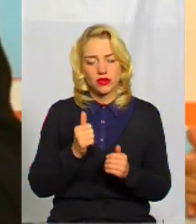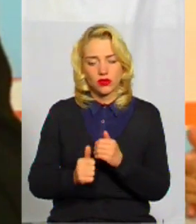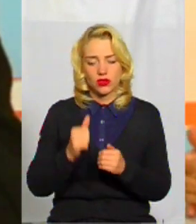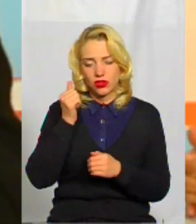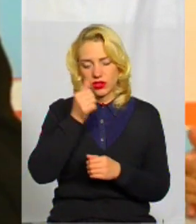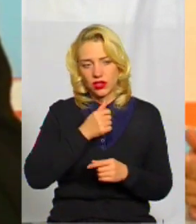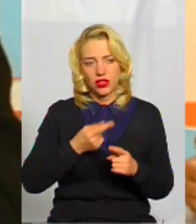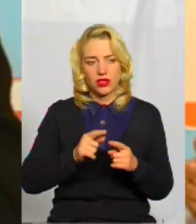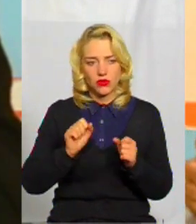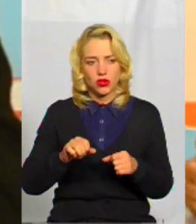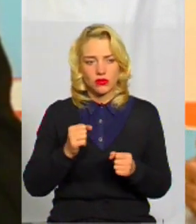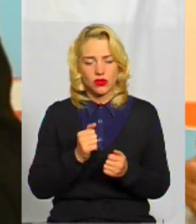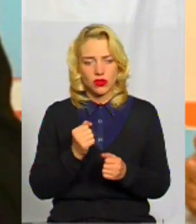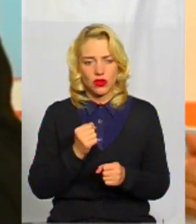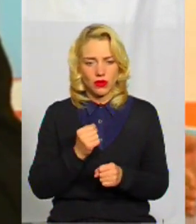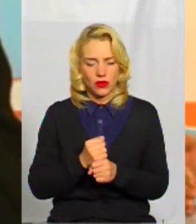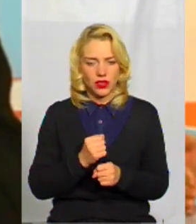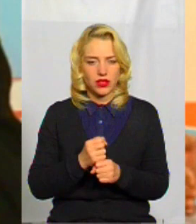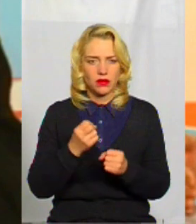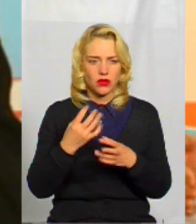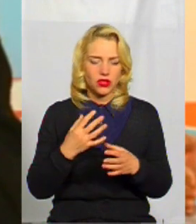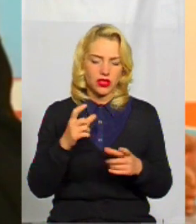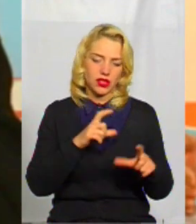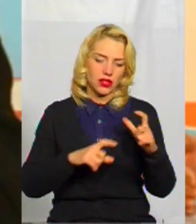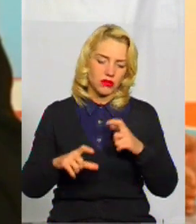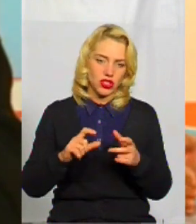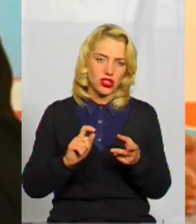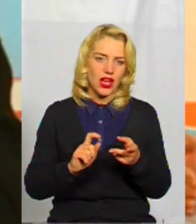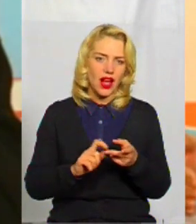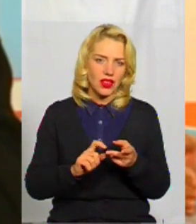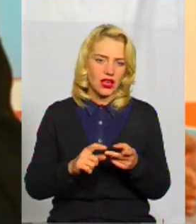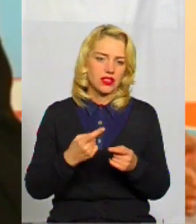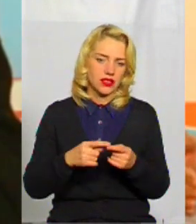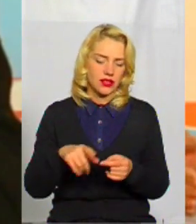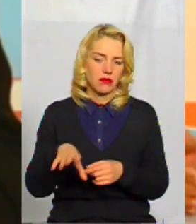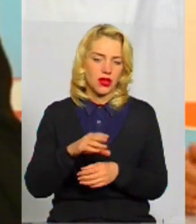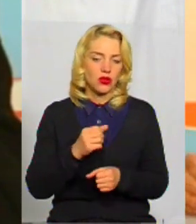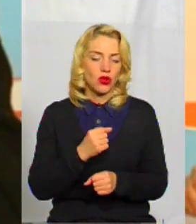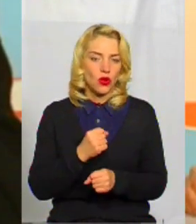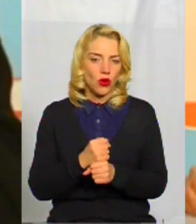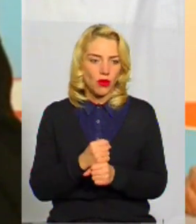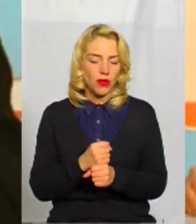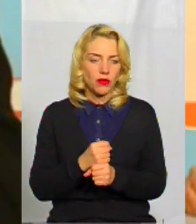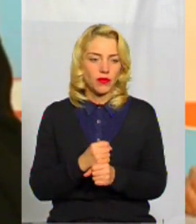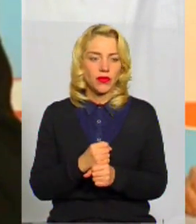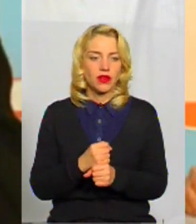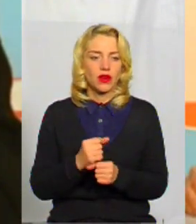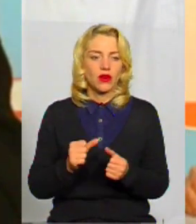ми це можемо зробити. Наприклад, там фізичні спостереження, деякі прості хімічні аналізи. Ми це робимо. Крім того,